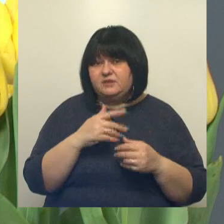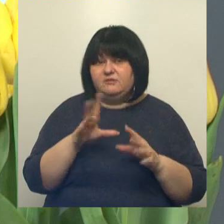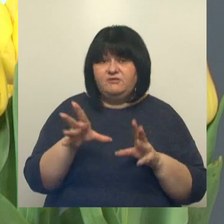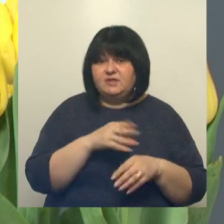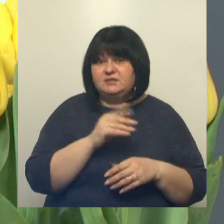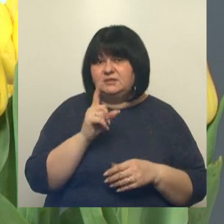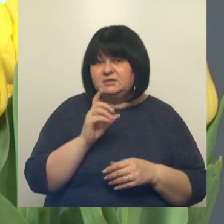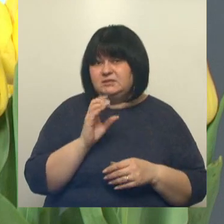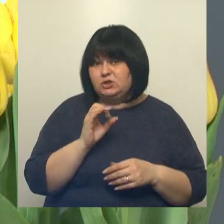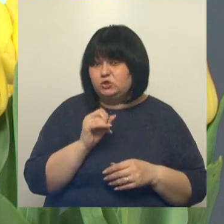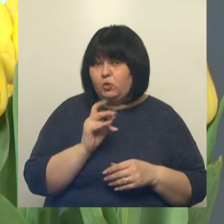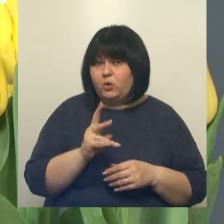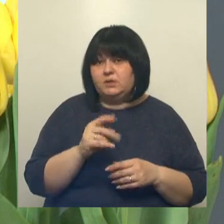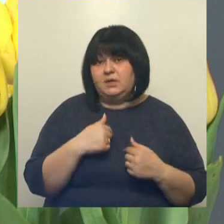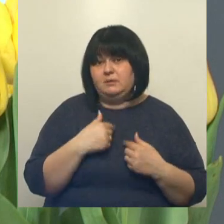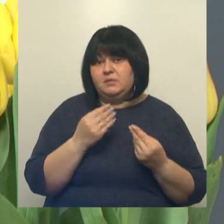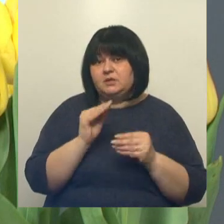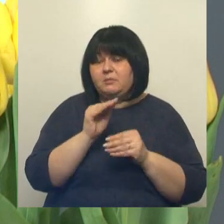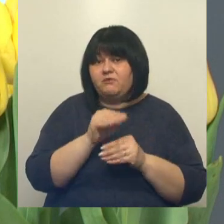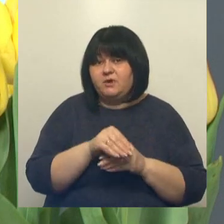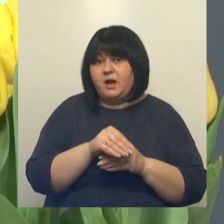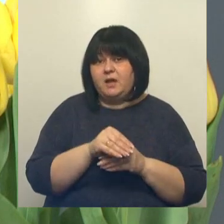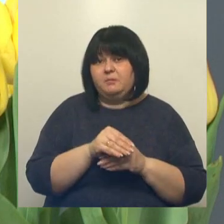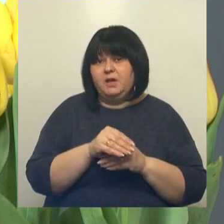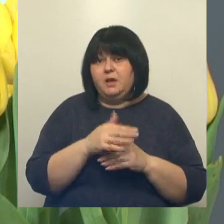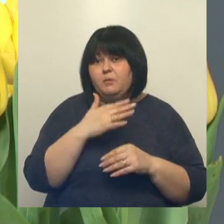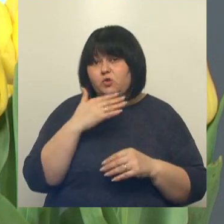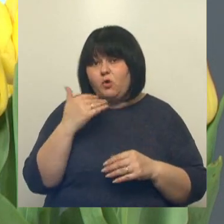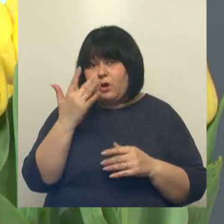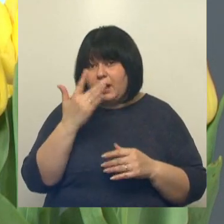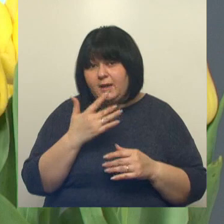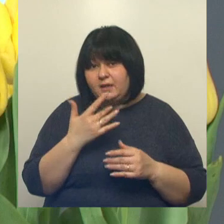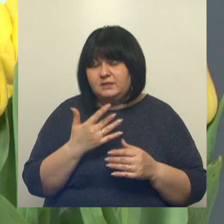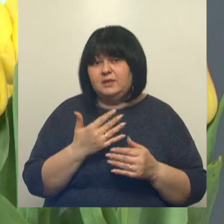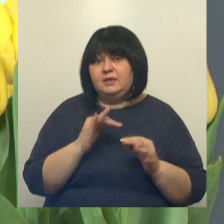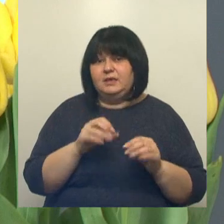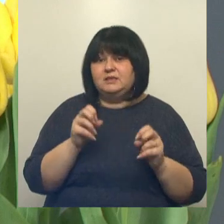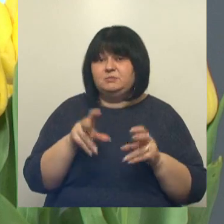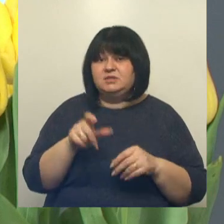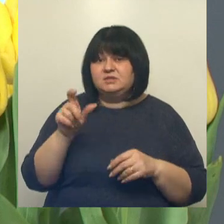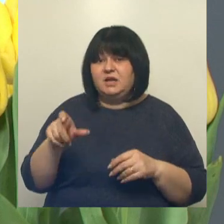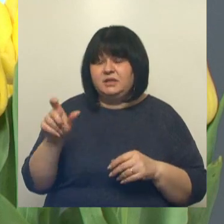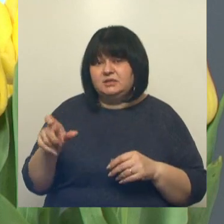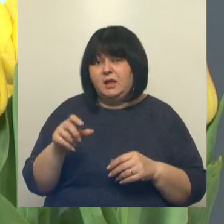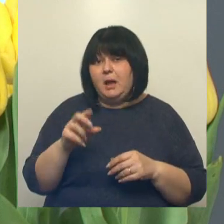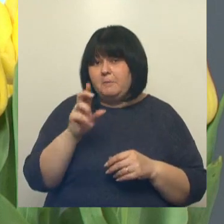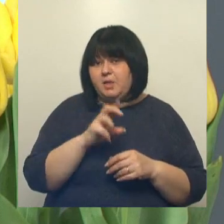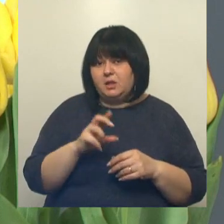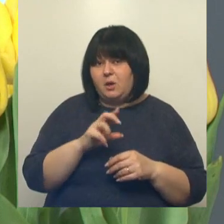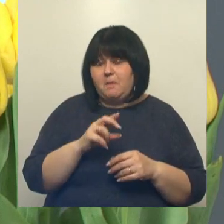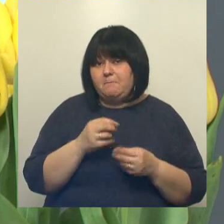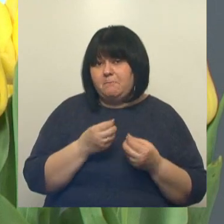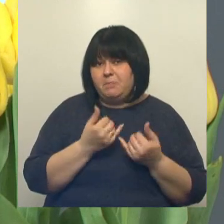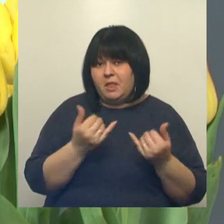поэтому мы, конечно, добавляем их и в многолетники. И специалисты Белгорблагоустройства в этом году